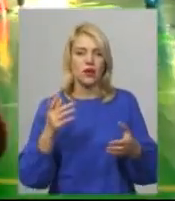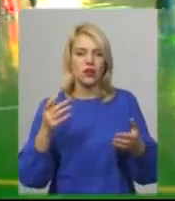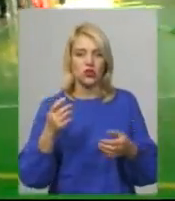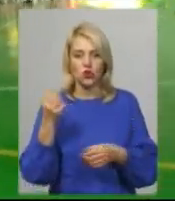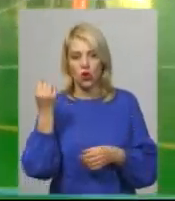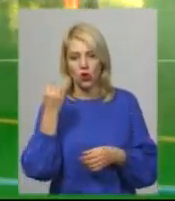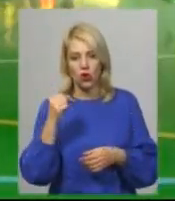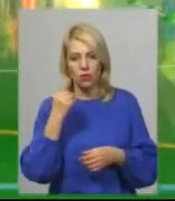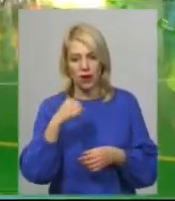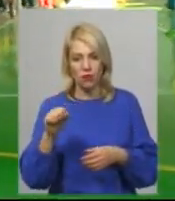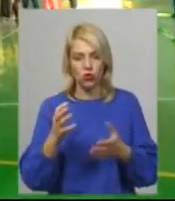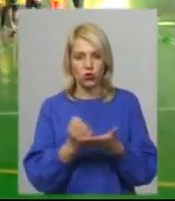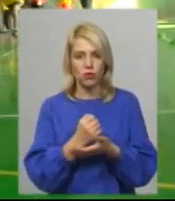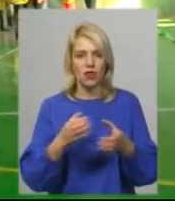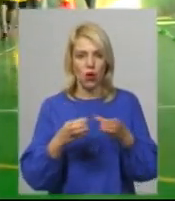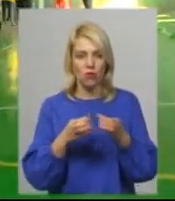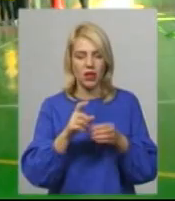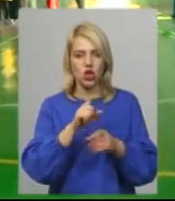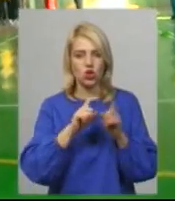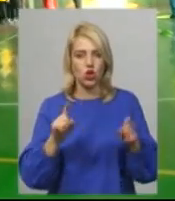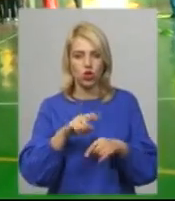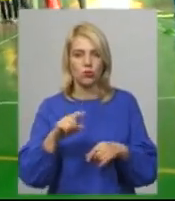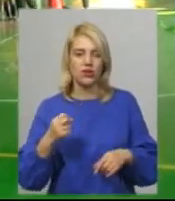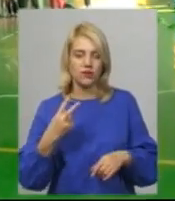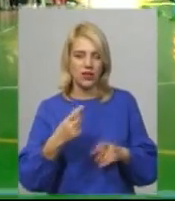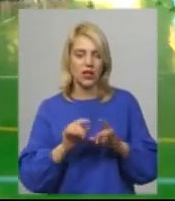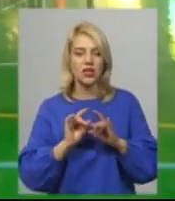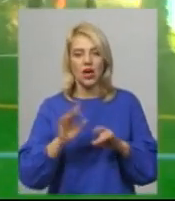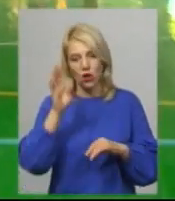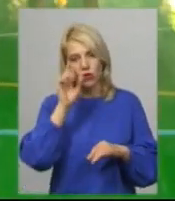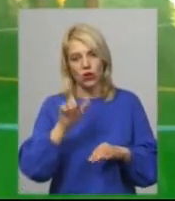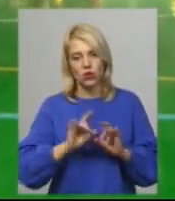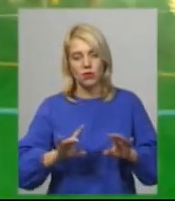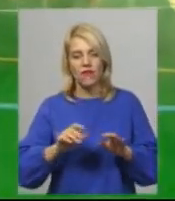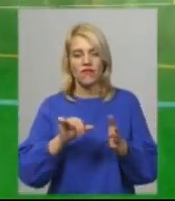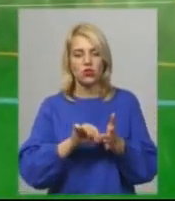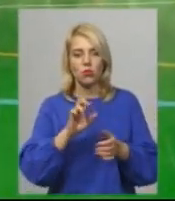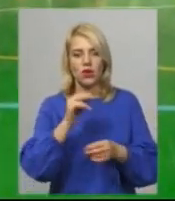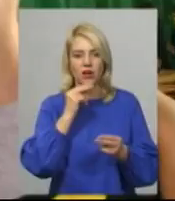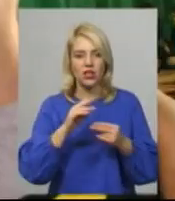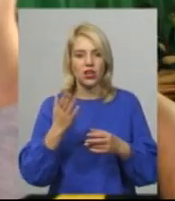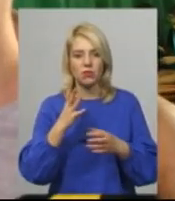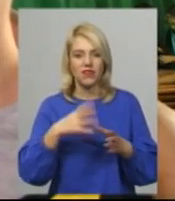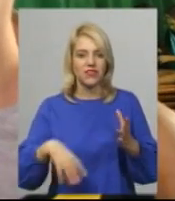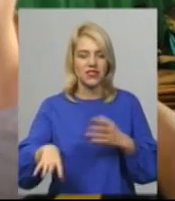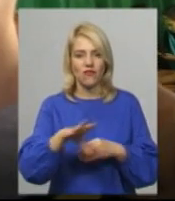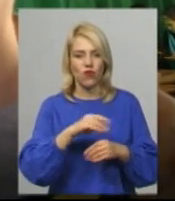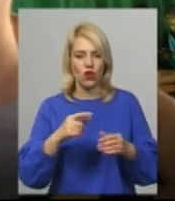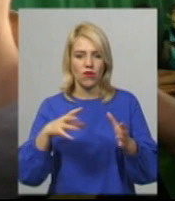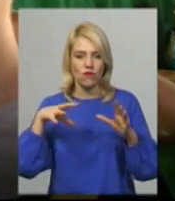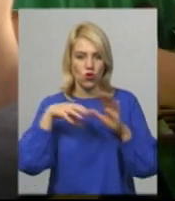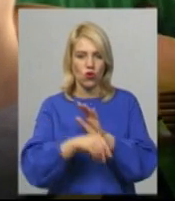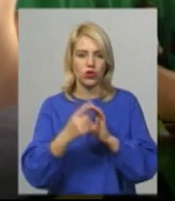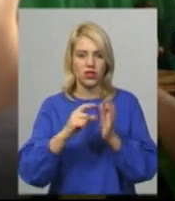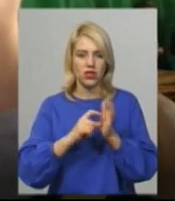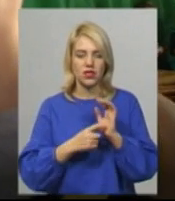номер 12. Учасниця змагань Володима Рудницький розповідає, виступили ще краще, іби були всі з одного класу. Ми, от, я з п